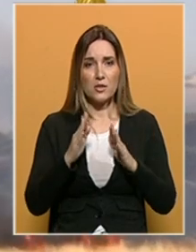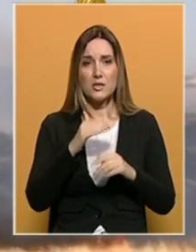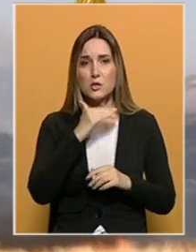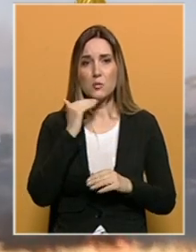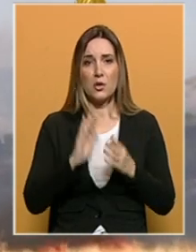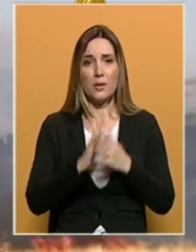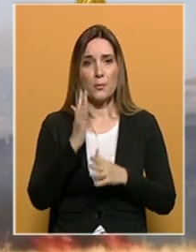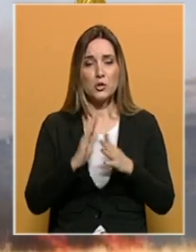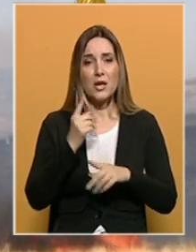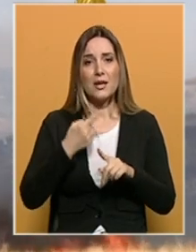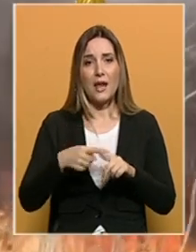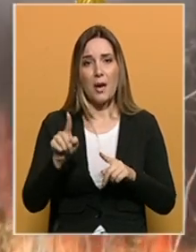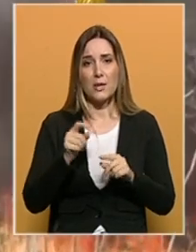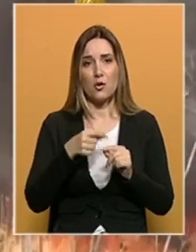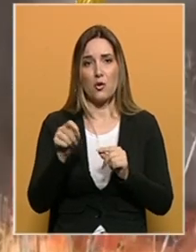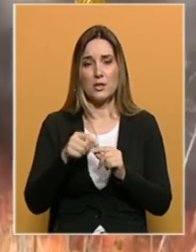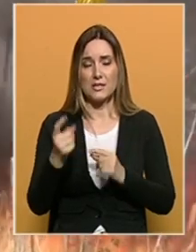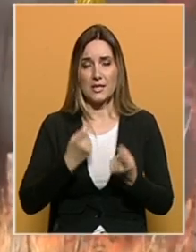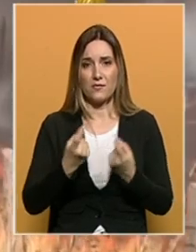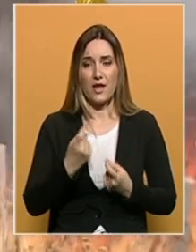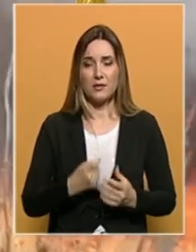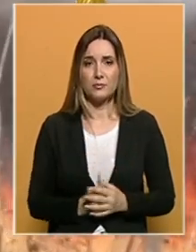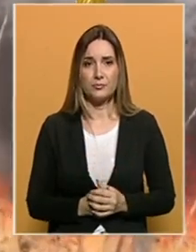da su mnogi požari namjerno izazvani.